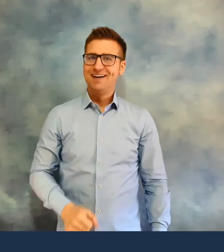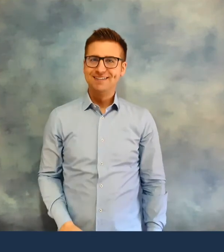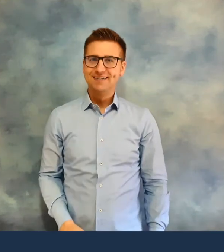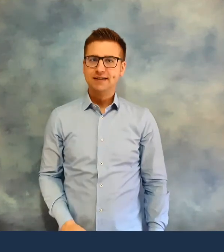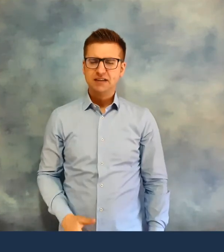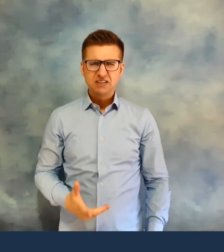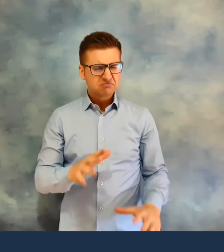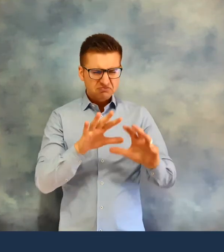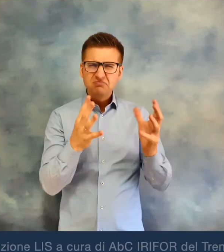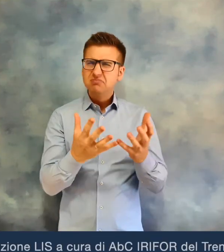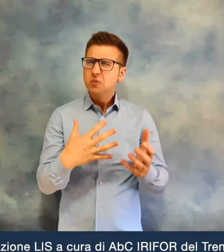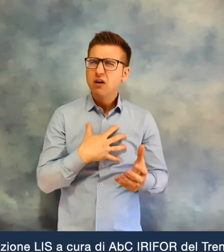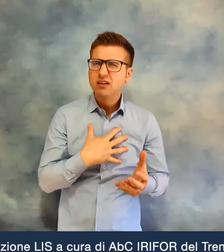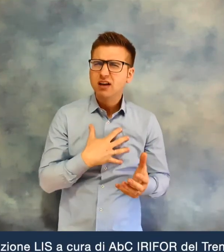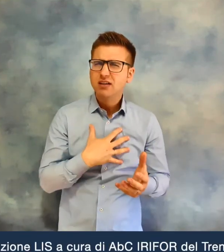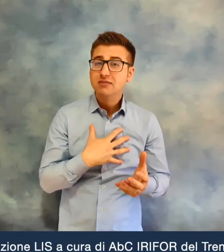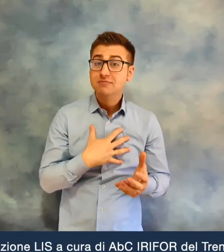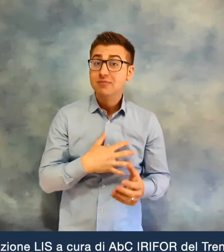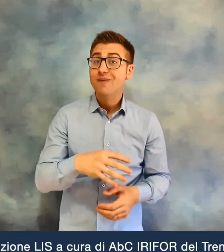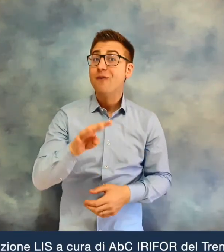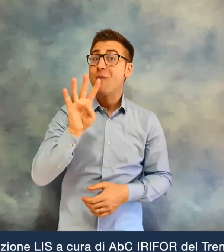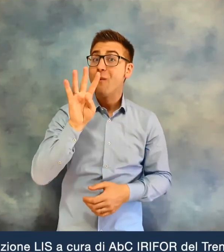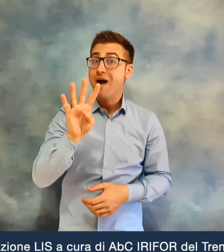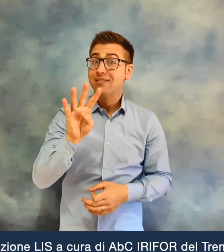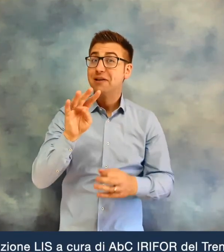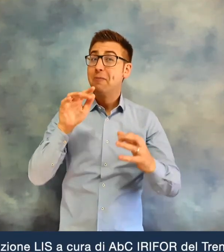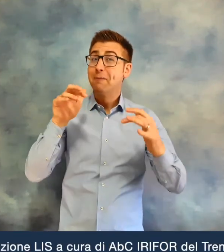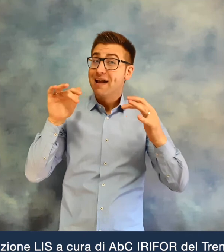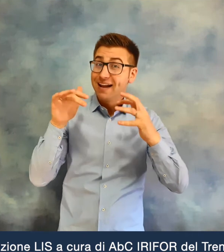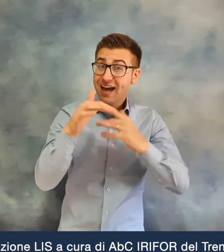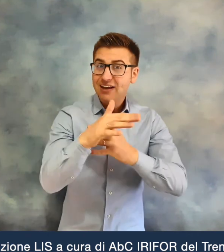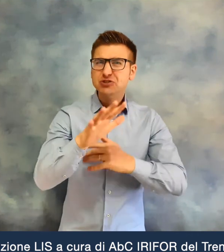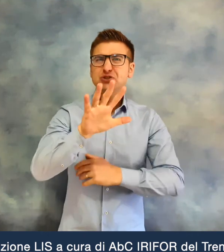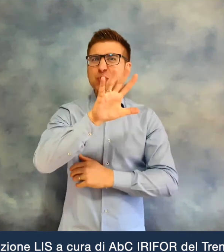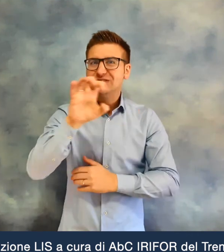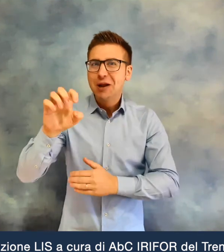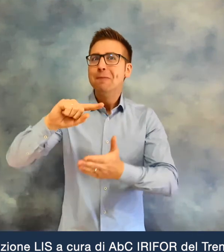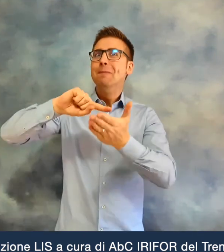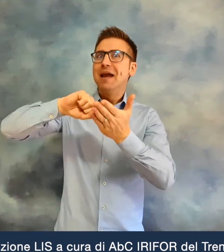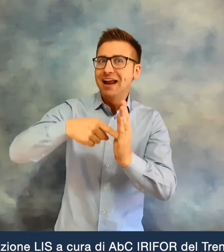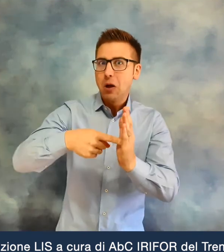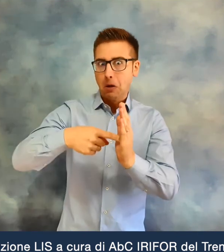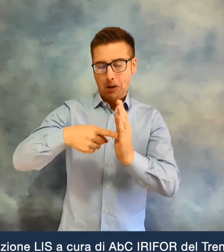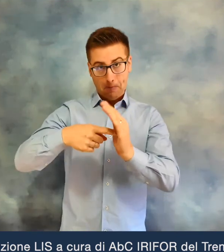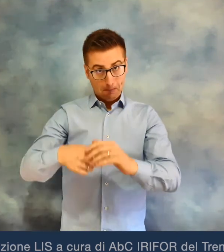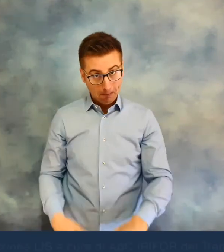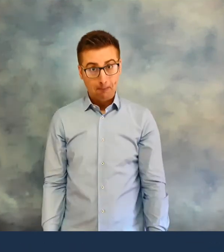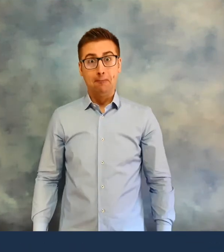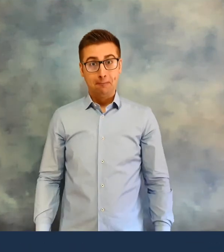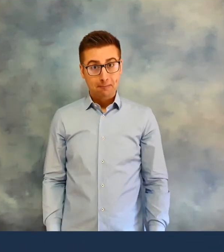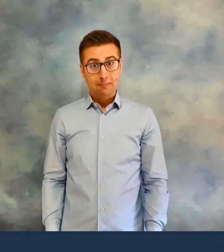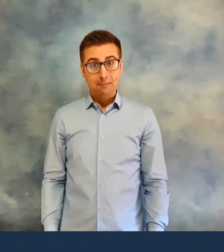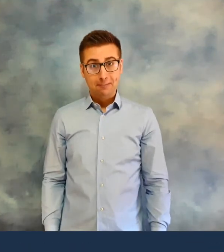che siamo riusciti a stabilire quanto sia antica la Terra. Quanto? 4 miliardi